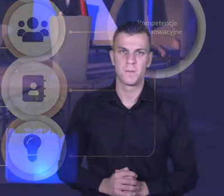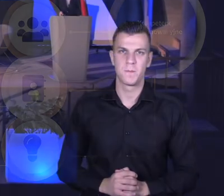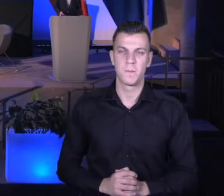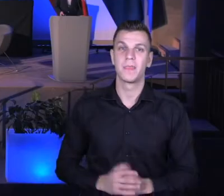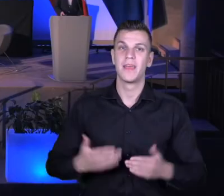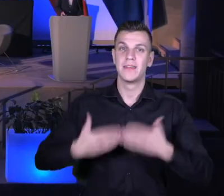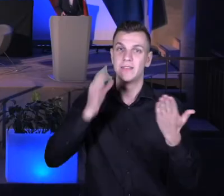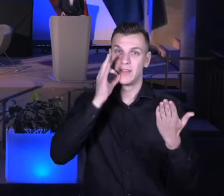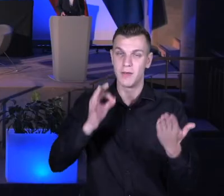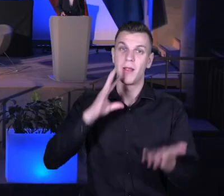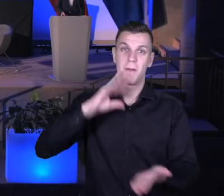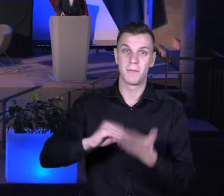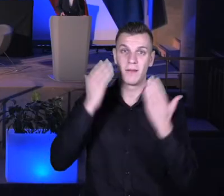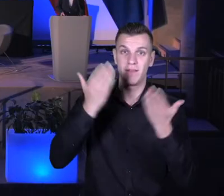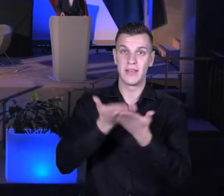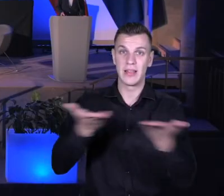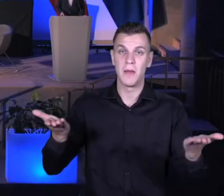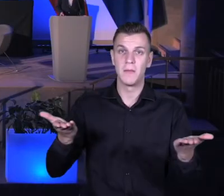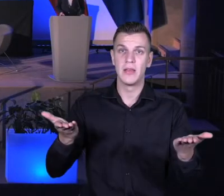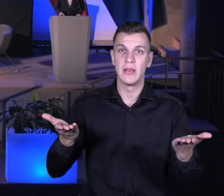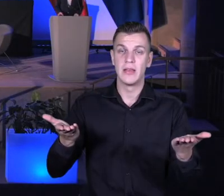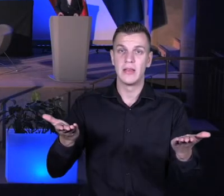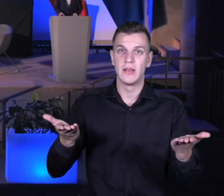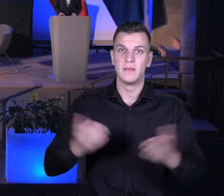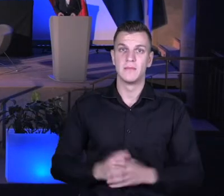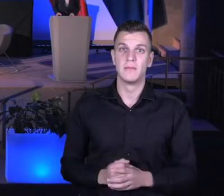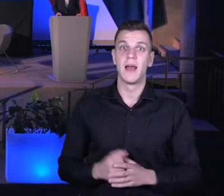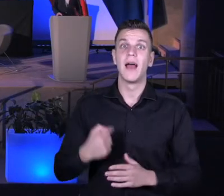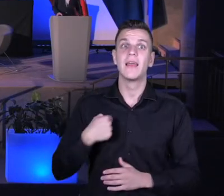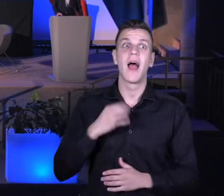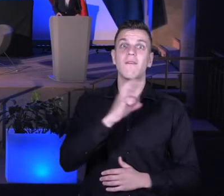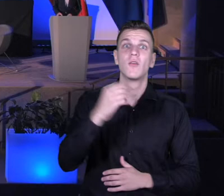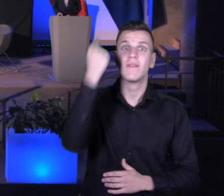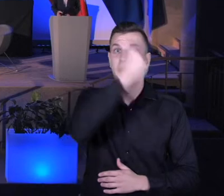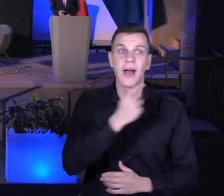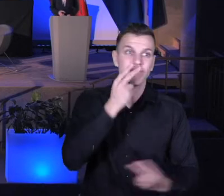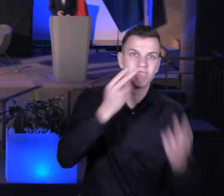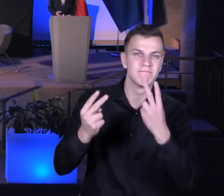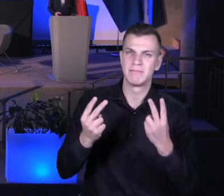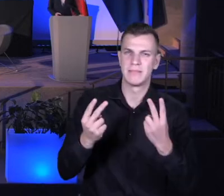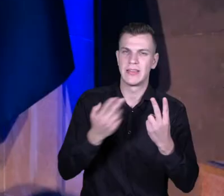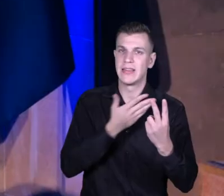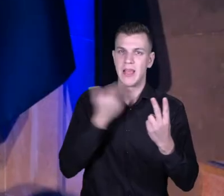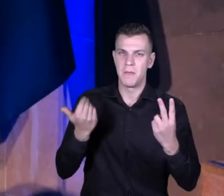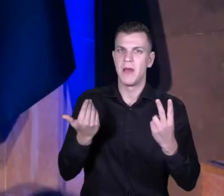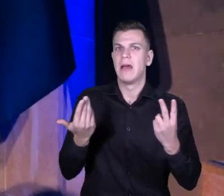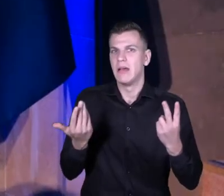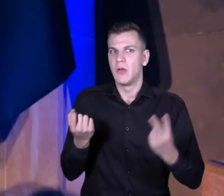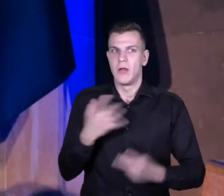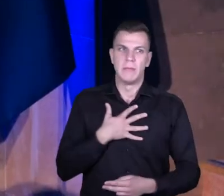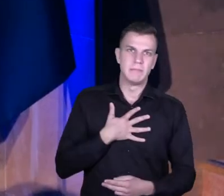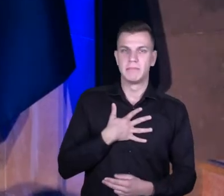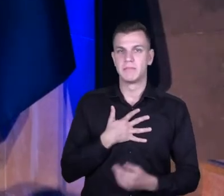Dzień dobry, witam jeszcze raz. Może być o tyle ciężko, że w ogóle nie widzę Waszych twarzy, a zawsze jestem przyzwyczajona, że jednak widzę reakcję